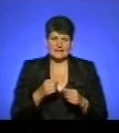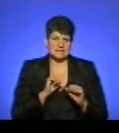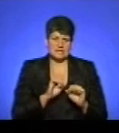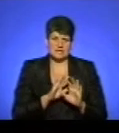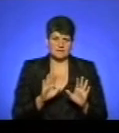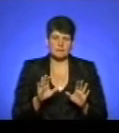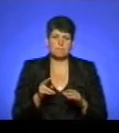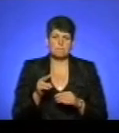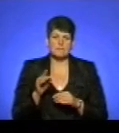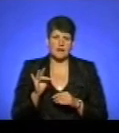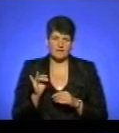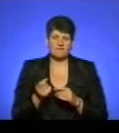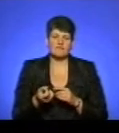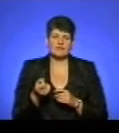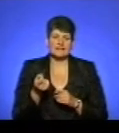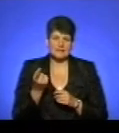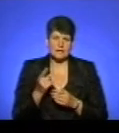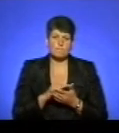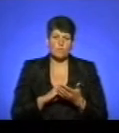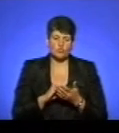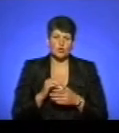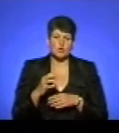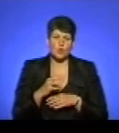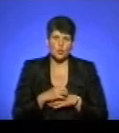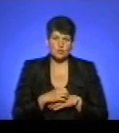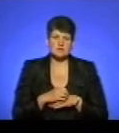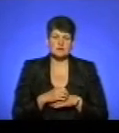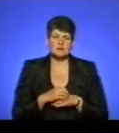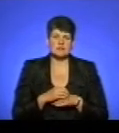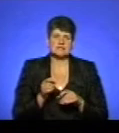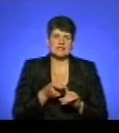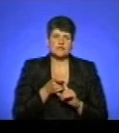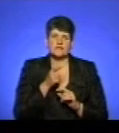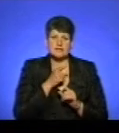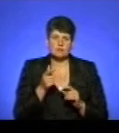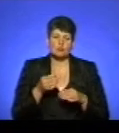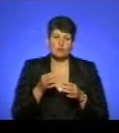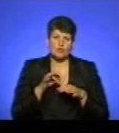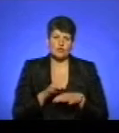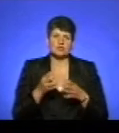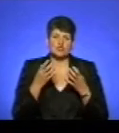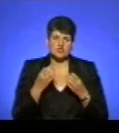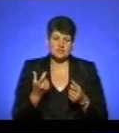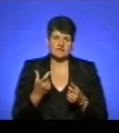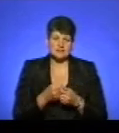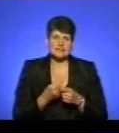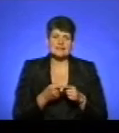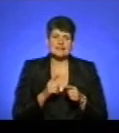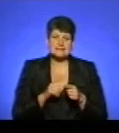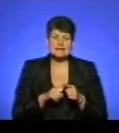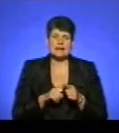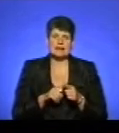В принципі, при виникненні повторних укусів, в залежності від терміну, потрібно проводити. Це вакцинація за